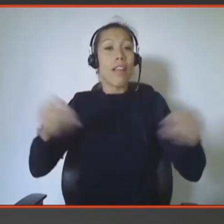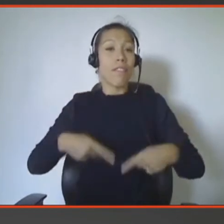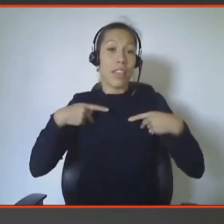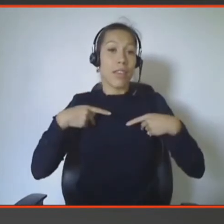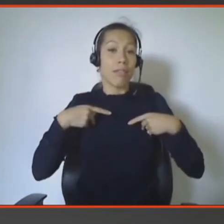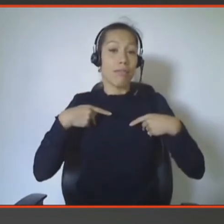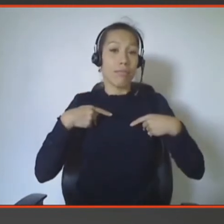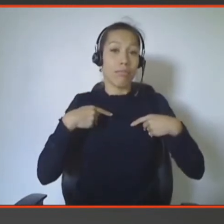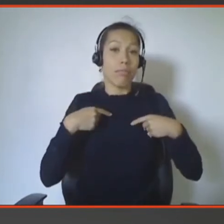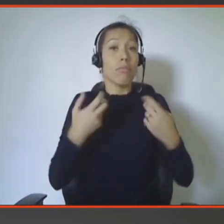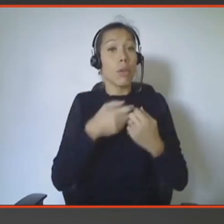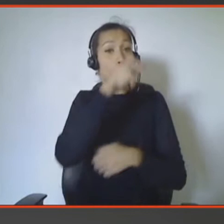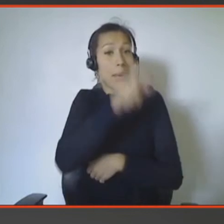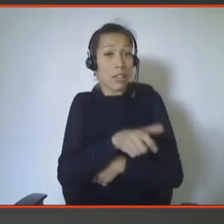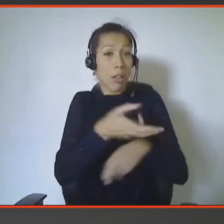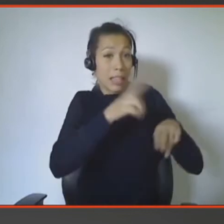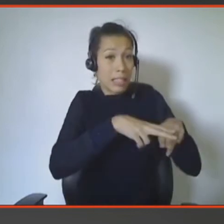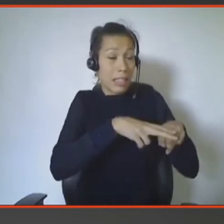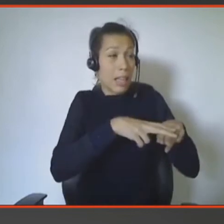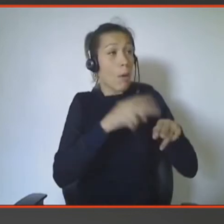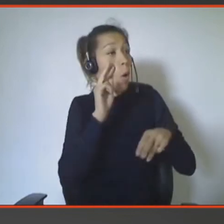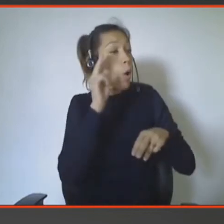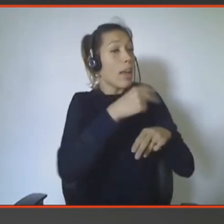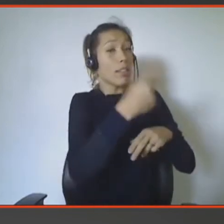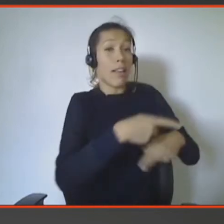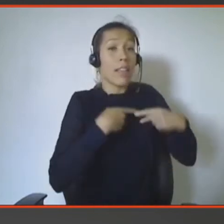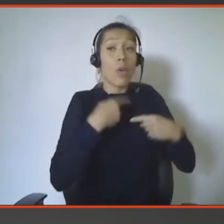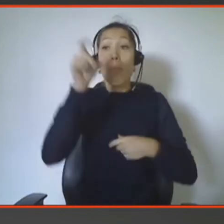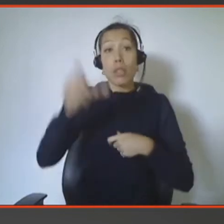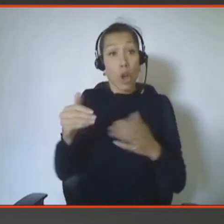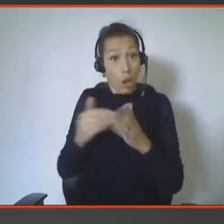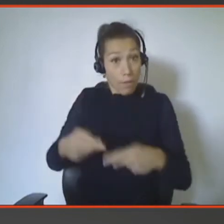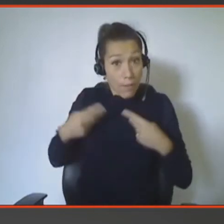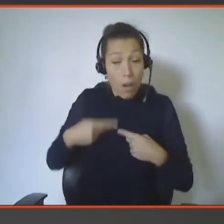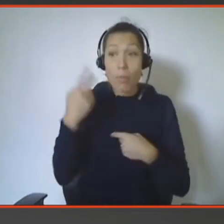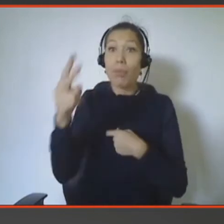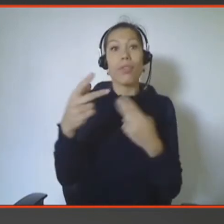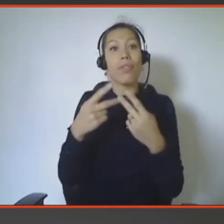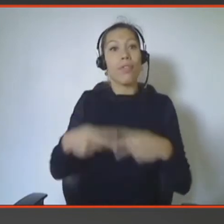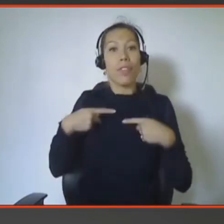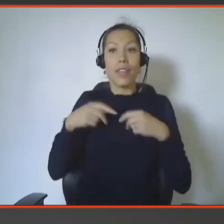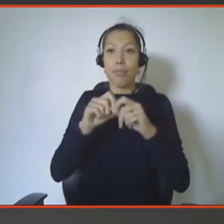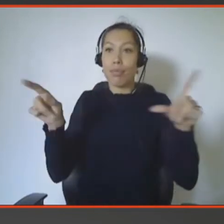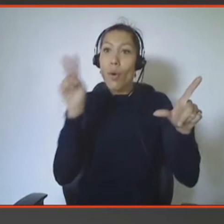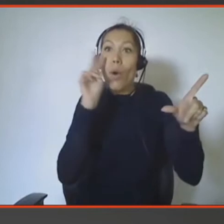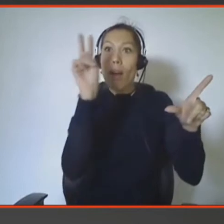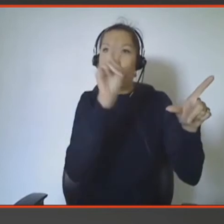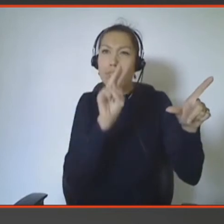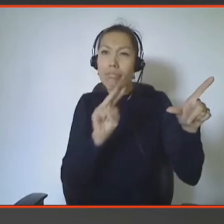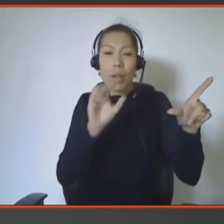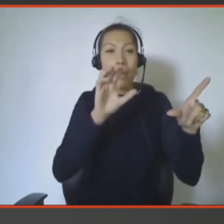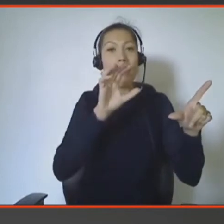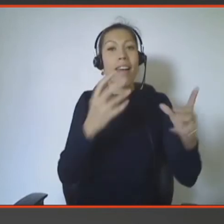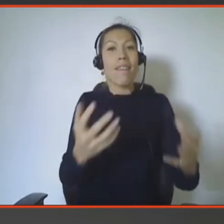soit une personne décédée, mais ça peut être aussi une personne qui est encore en vie, et en fait, de mettre les éléments marquants de la vie de cette personne. Et ces éléments marquants, ça peut être